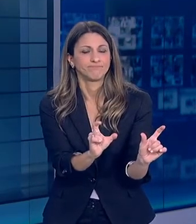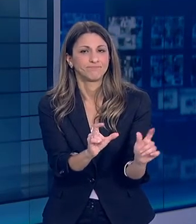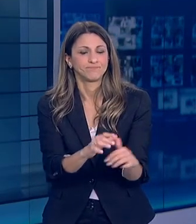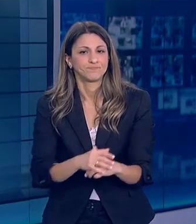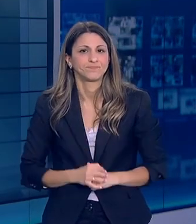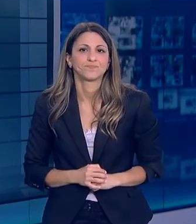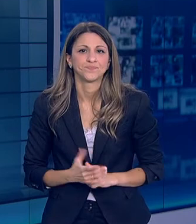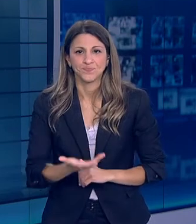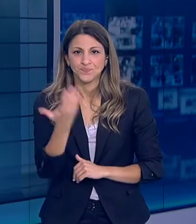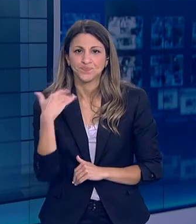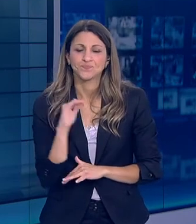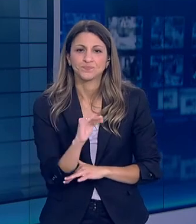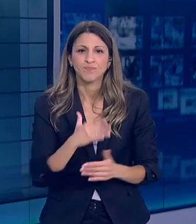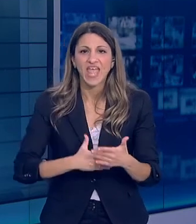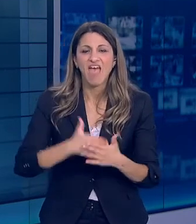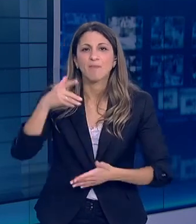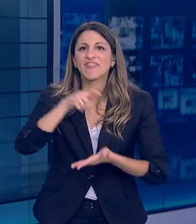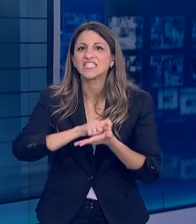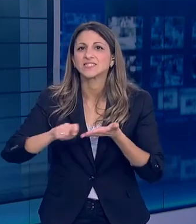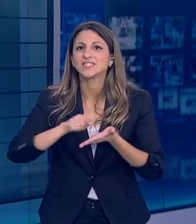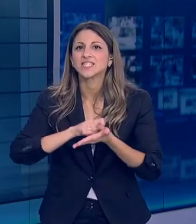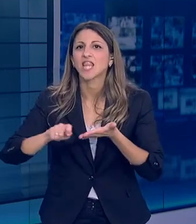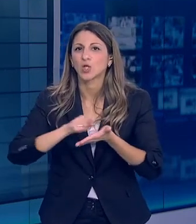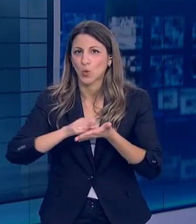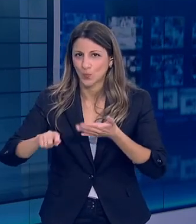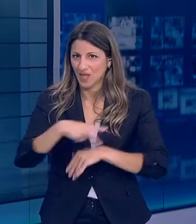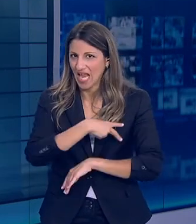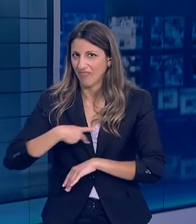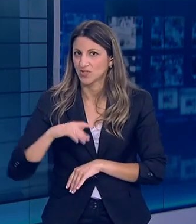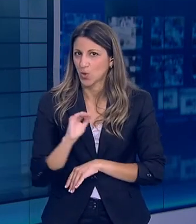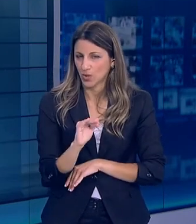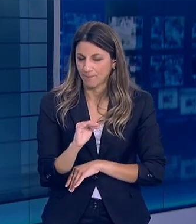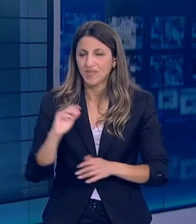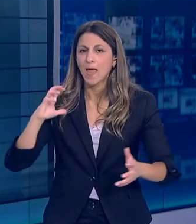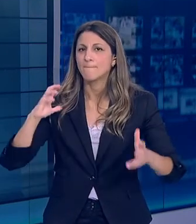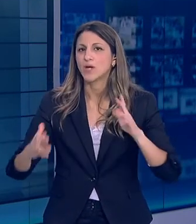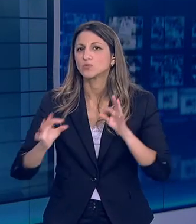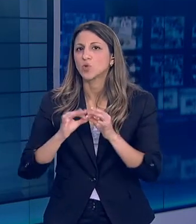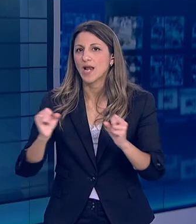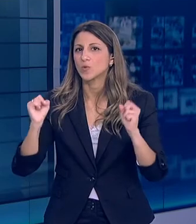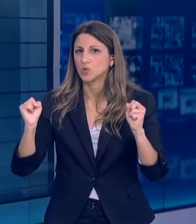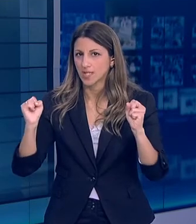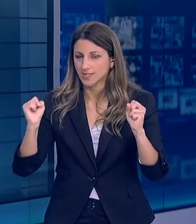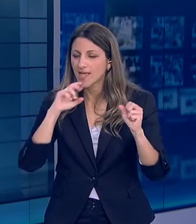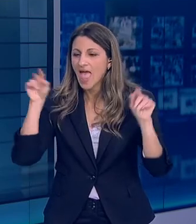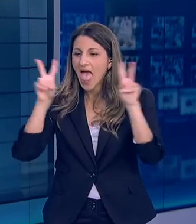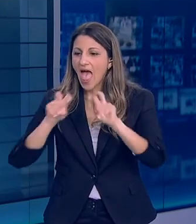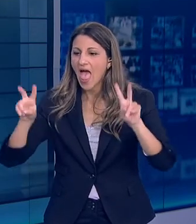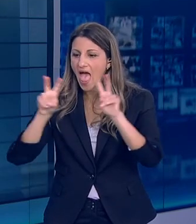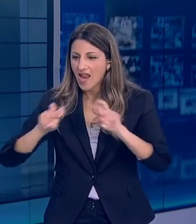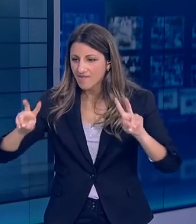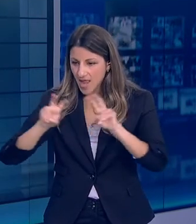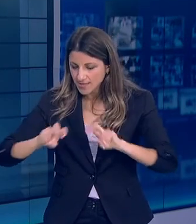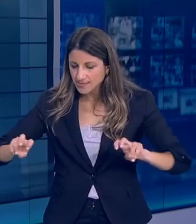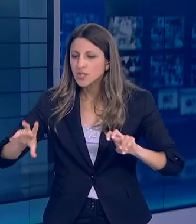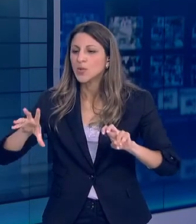Η κυρία Βέργου από την εφημερίδα των συντακτών Κυρία Τσιόδρα Ο Παγκόσμιος Οργανισμός Υγείας Διακόπτει τις έρευνες για χορήγησης ασθενείς